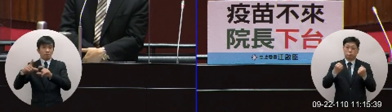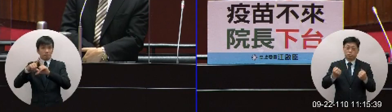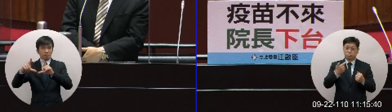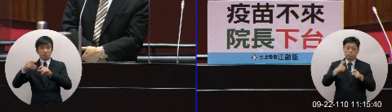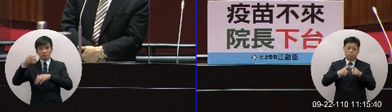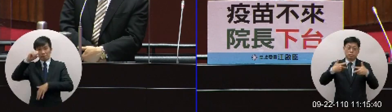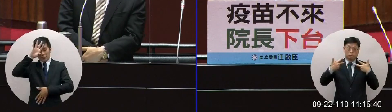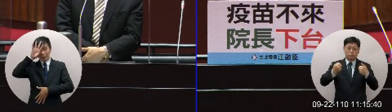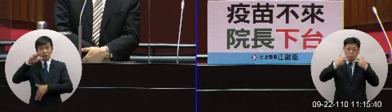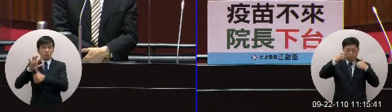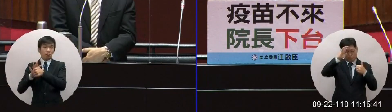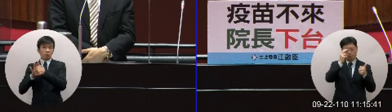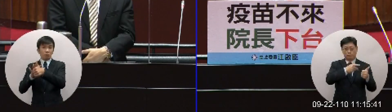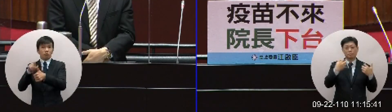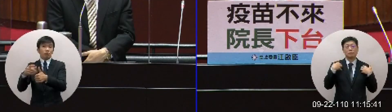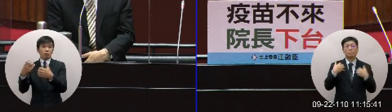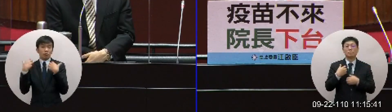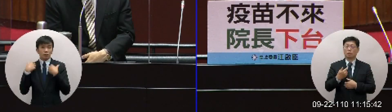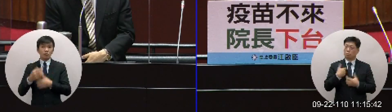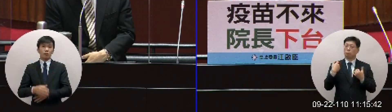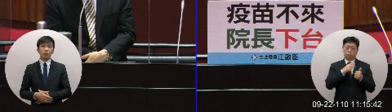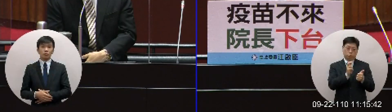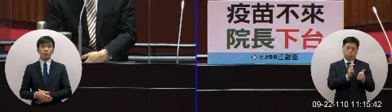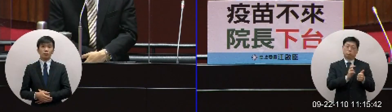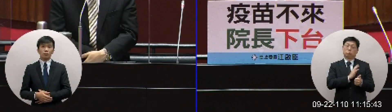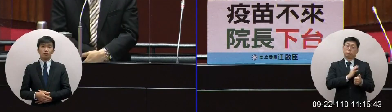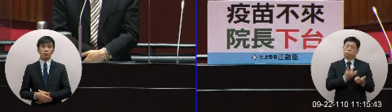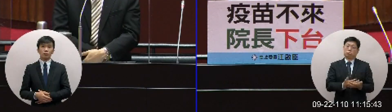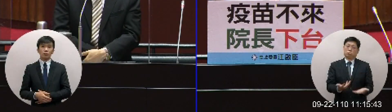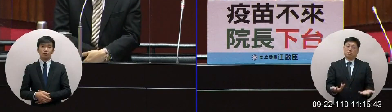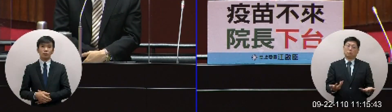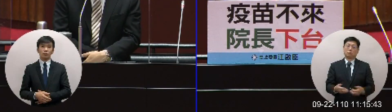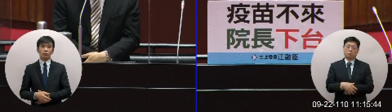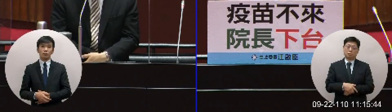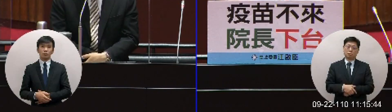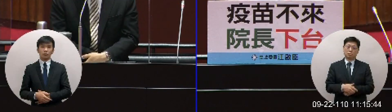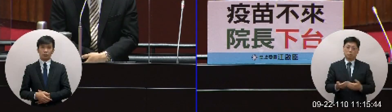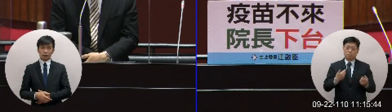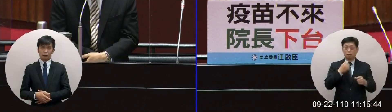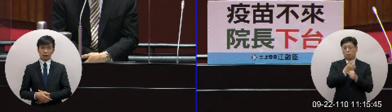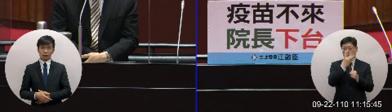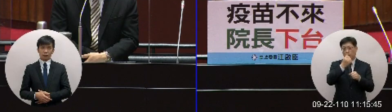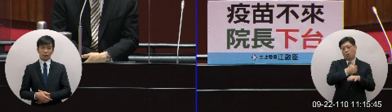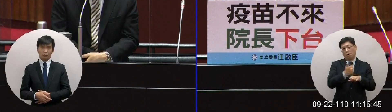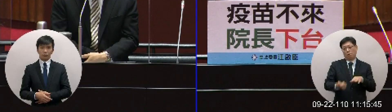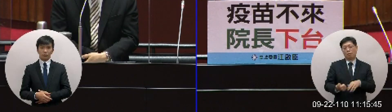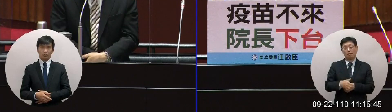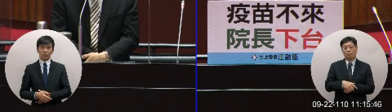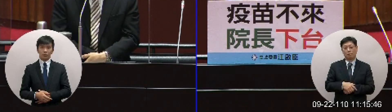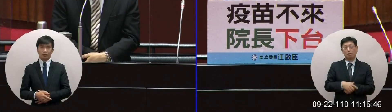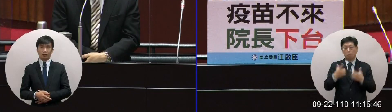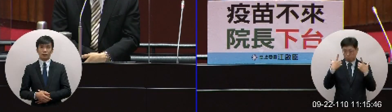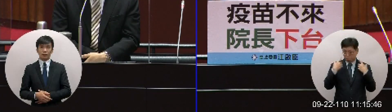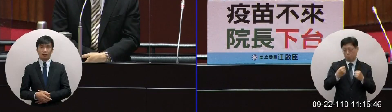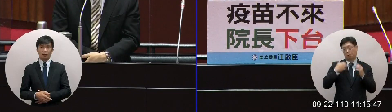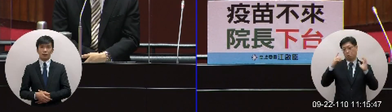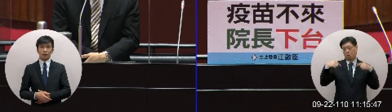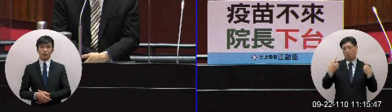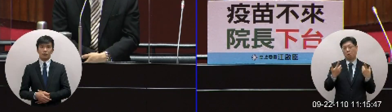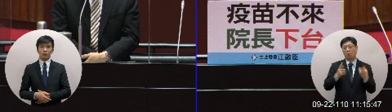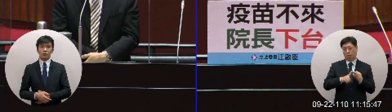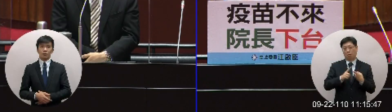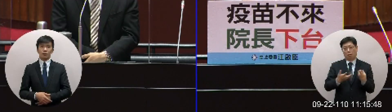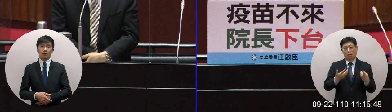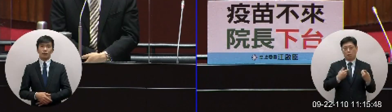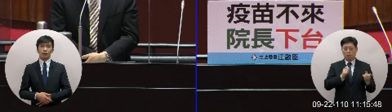在野黨就是要求你負責我就是監督你不然你要怎麼樣你做不到你就下台啊這是天經地義的事啊